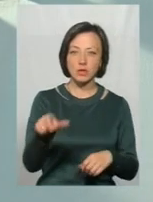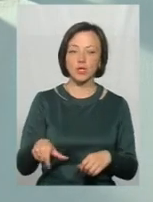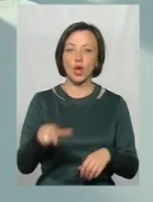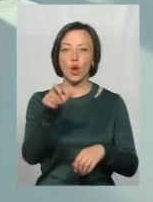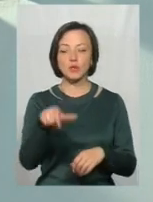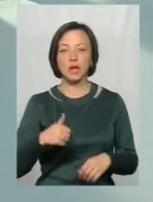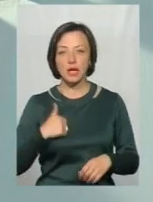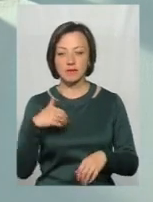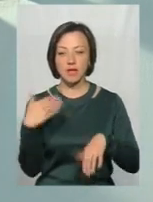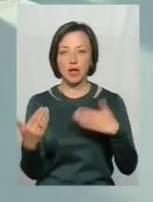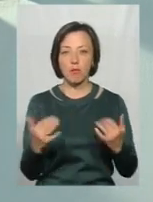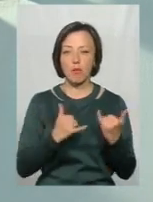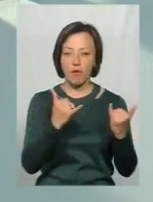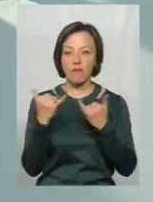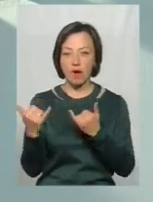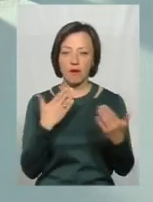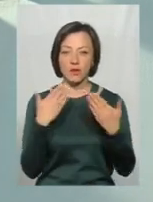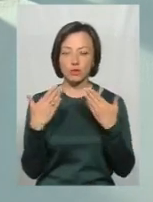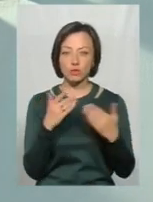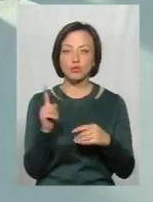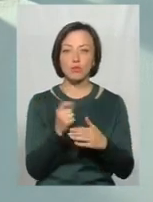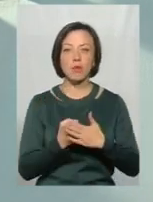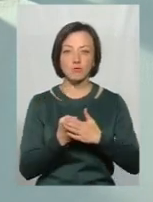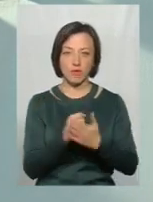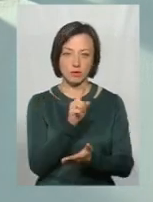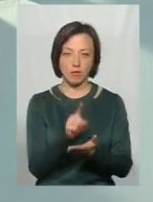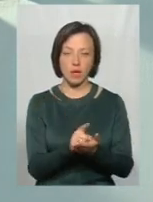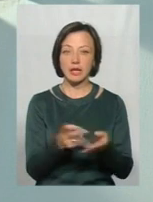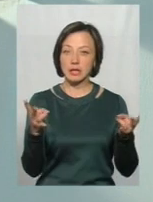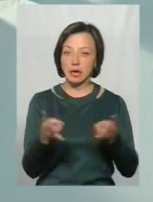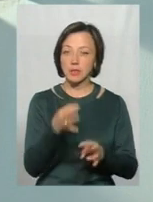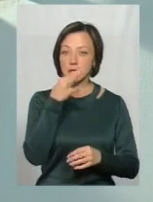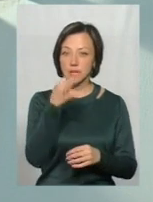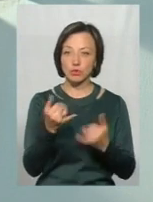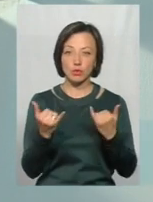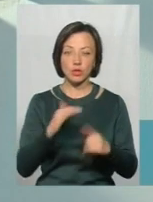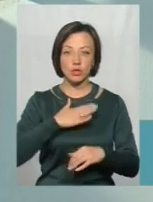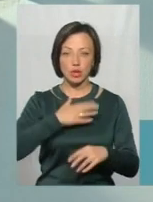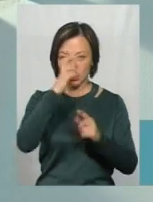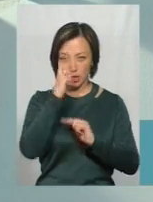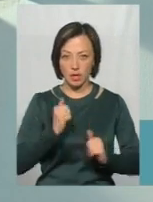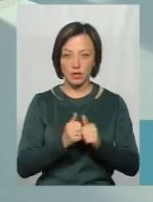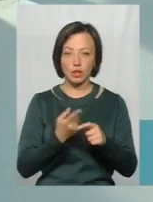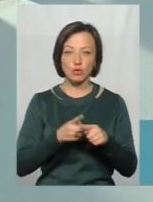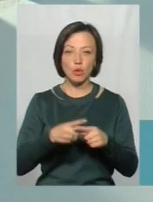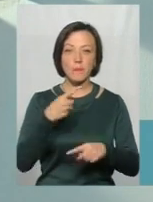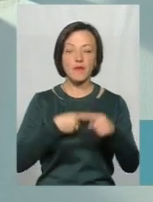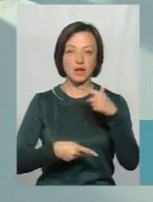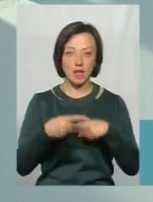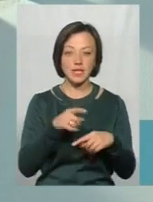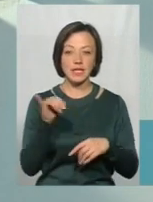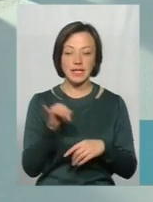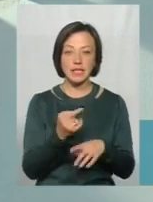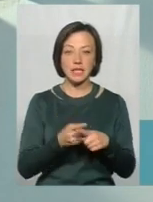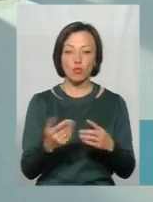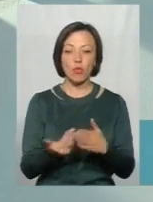гідні, взаємоповага, взаємовідносне, на чому вони мають базуватися. Треба сказати, що сьогодні наша країна до цього повертається. І ось